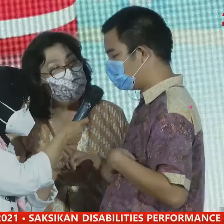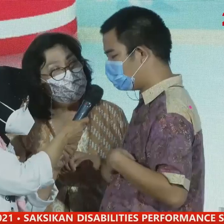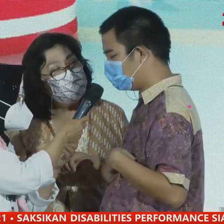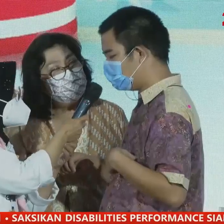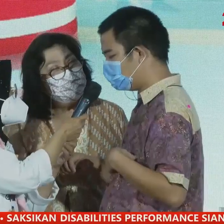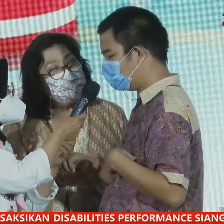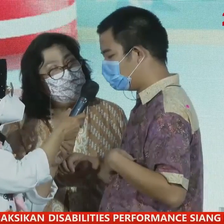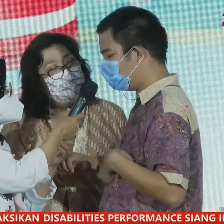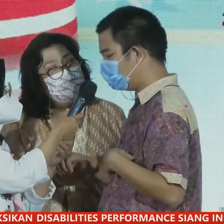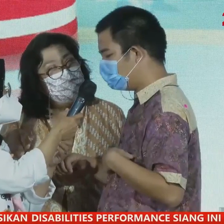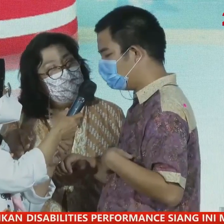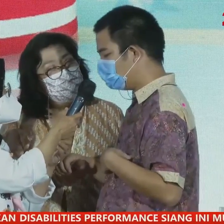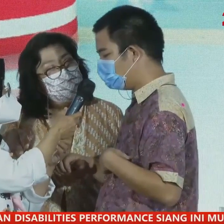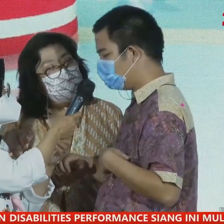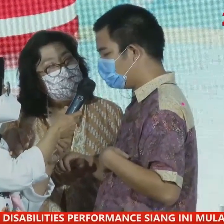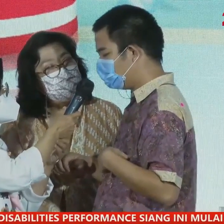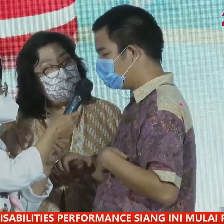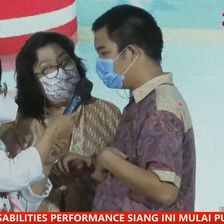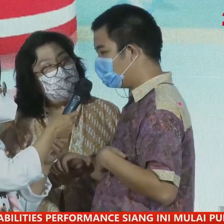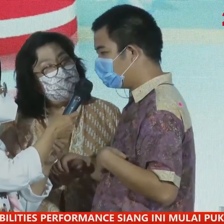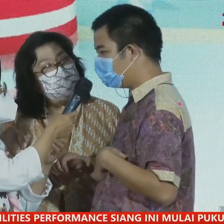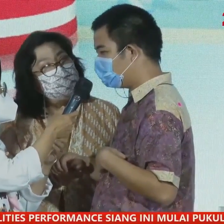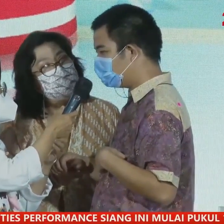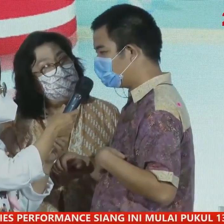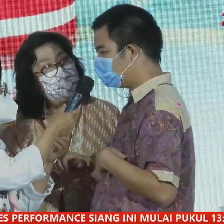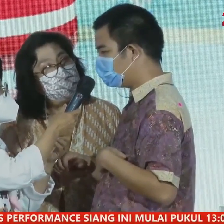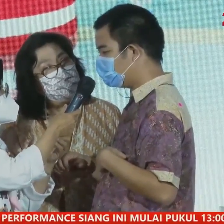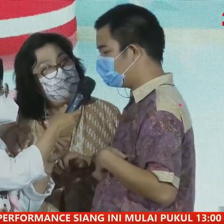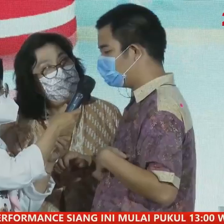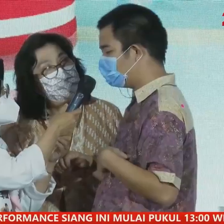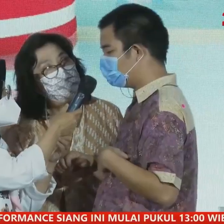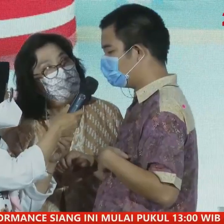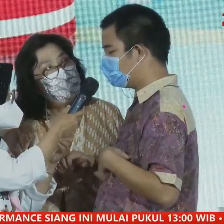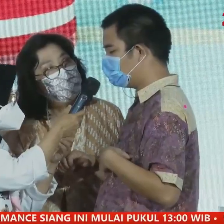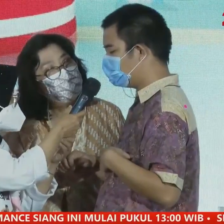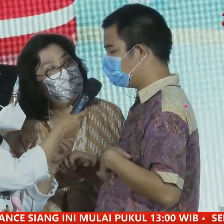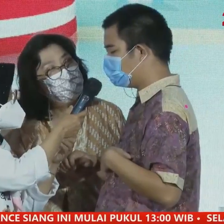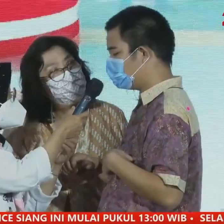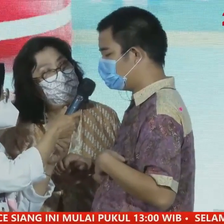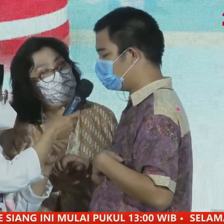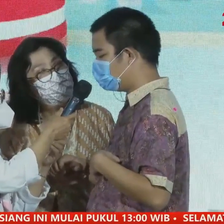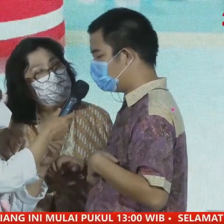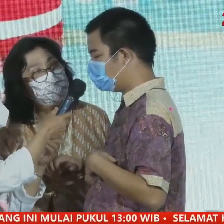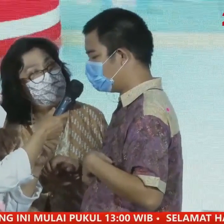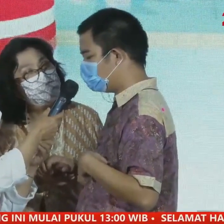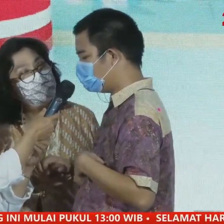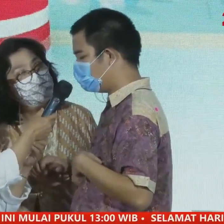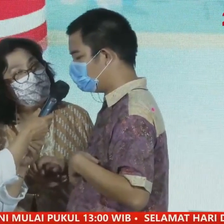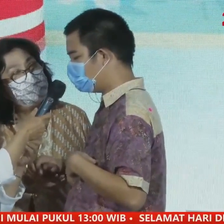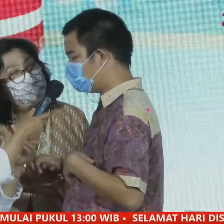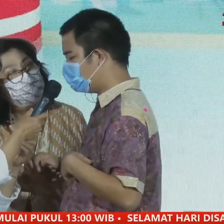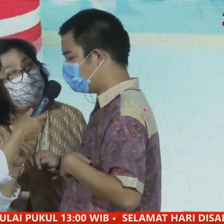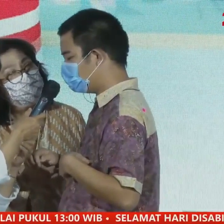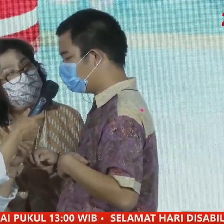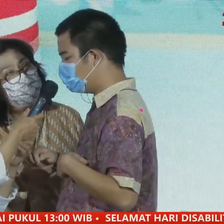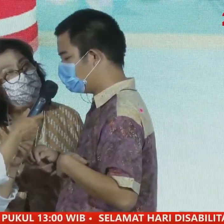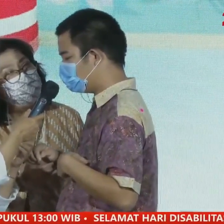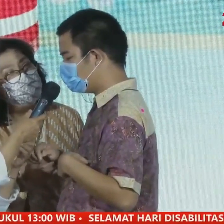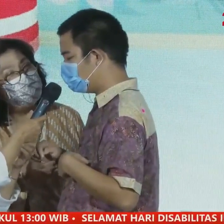Hati-hati-hati.